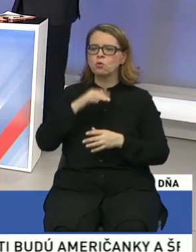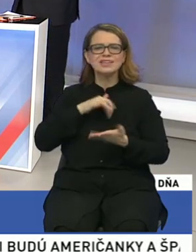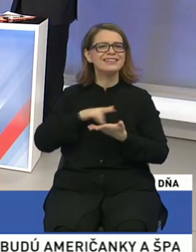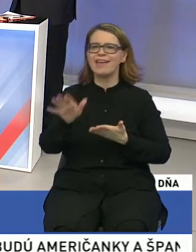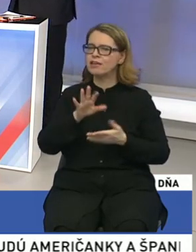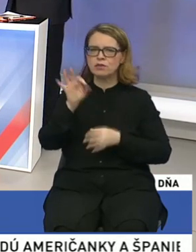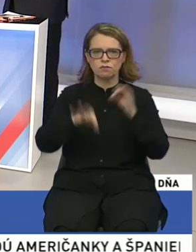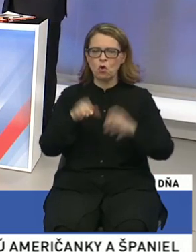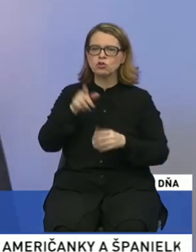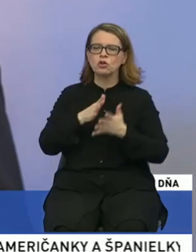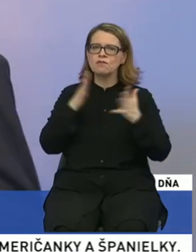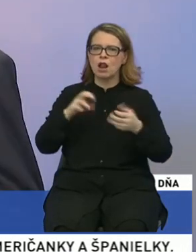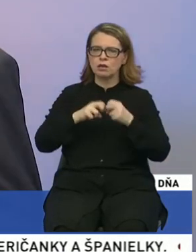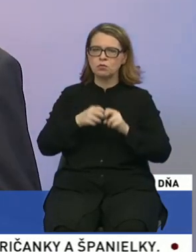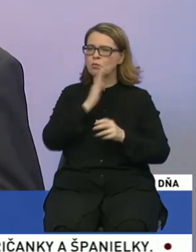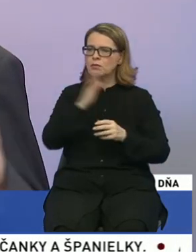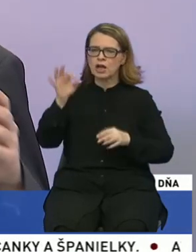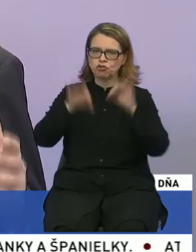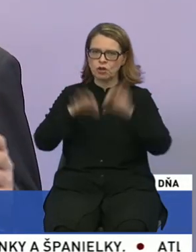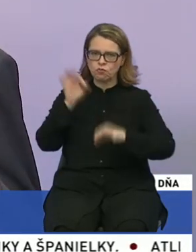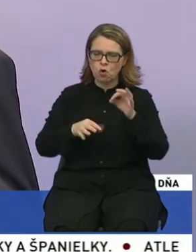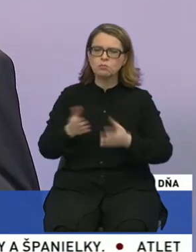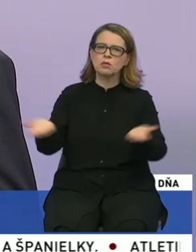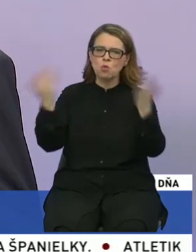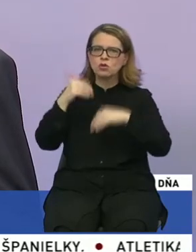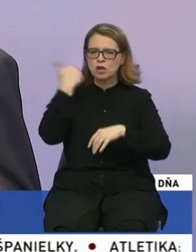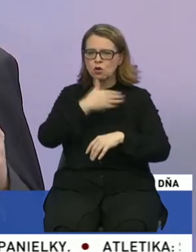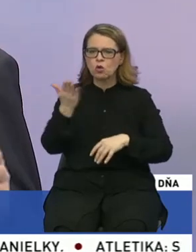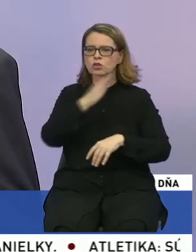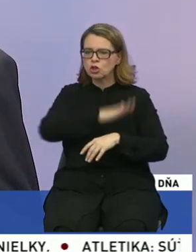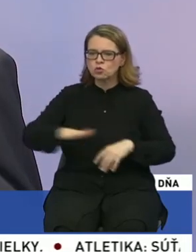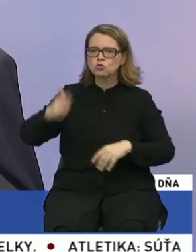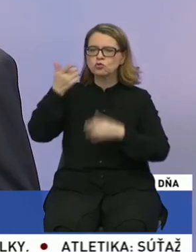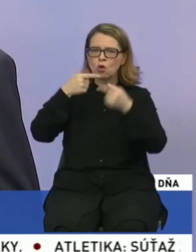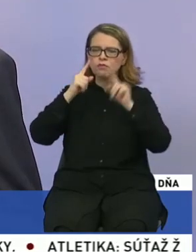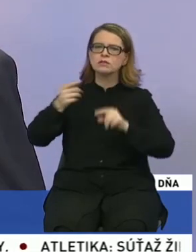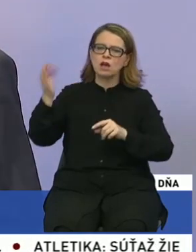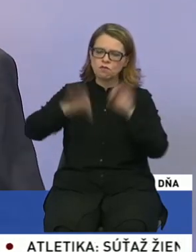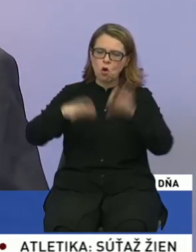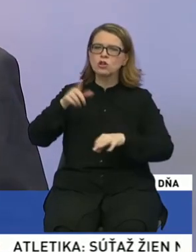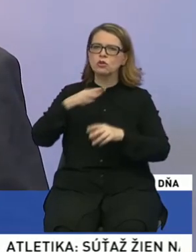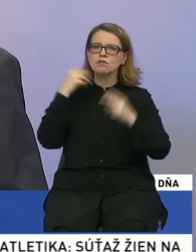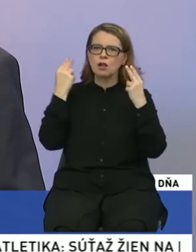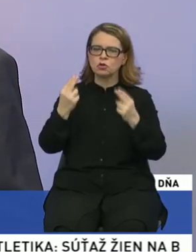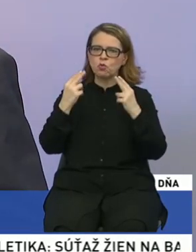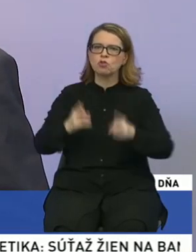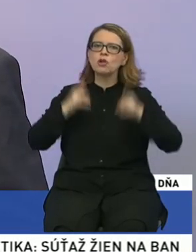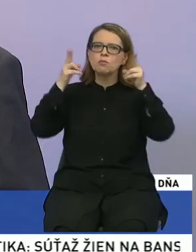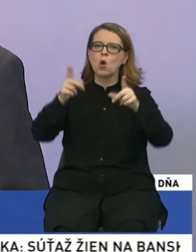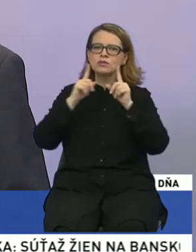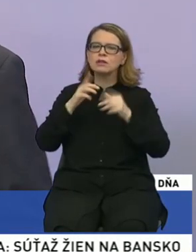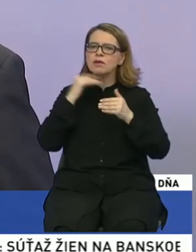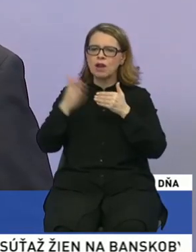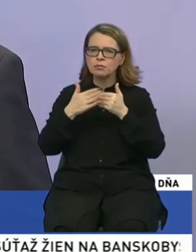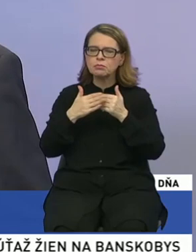veľký problém pri každých voľbách. Poďte ľudia z Juhu Slovenska voliť. Je to veľmi dôležité. Most hit má veľmi blízko k